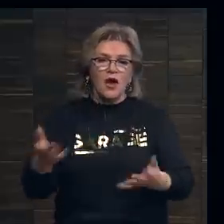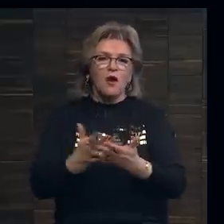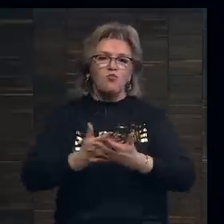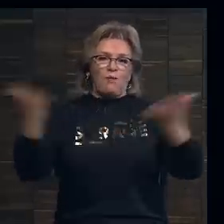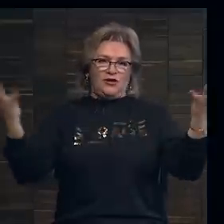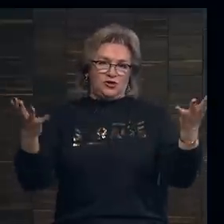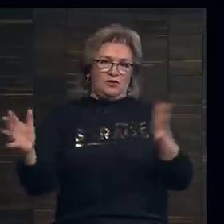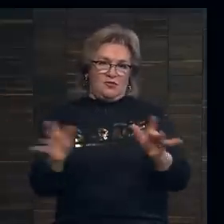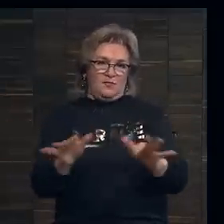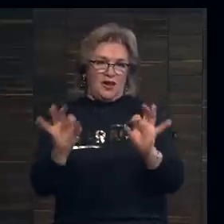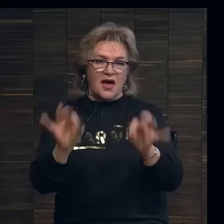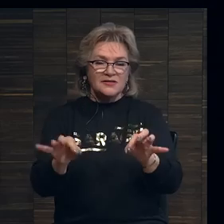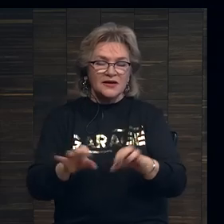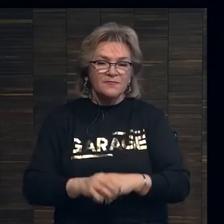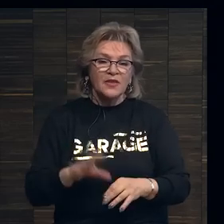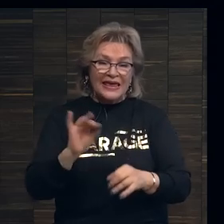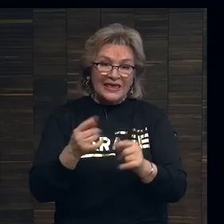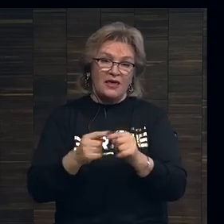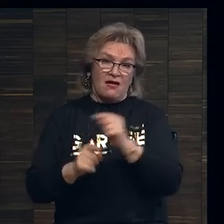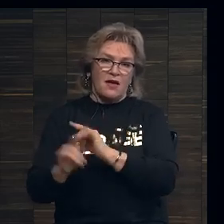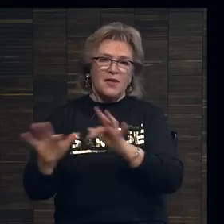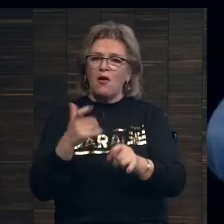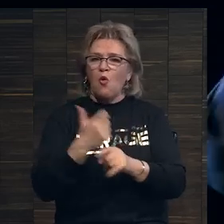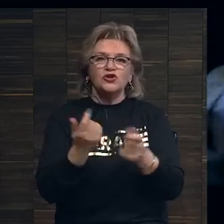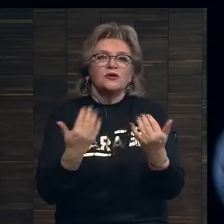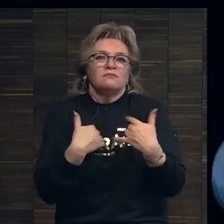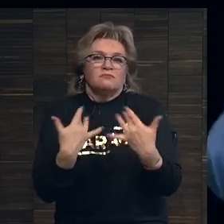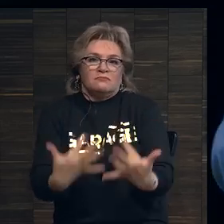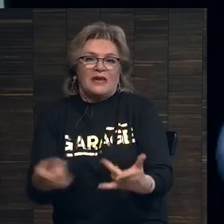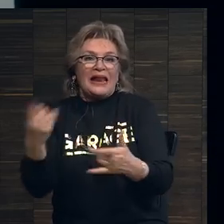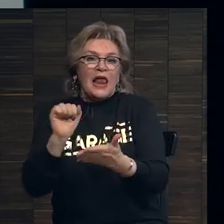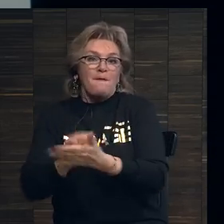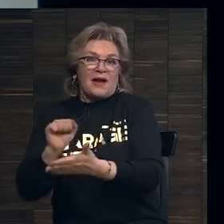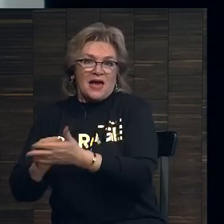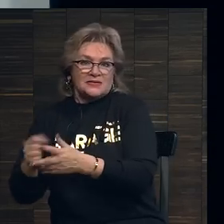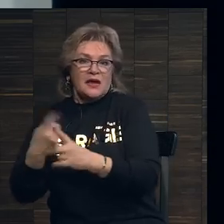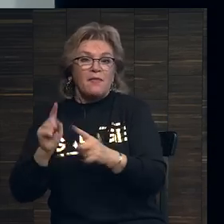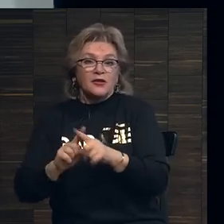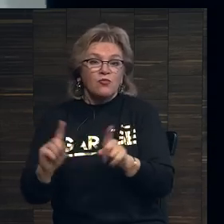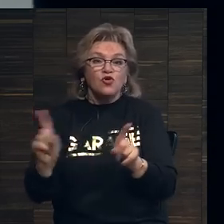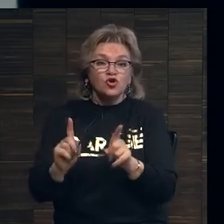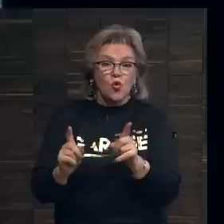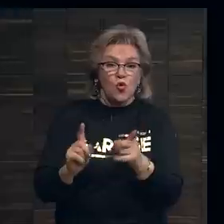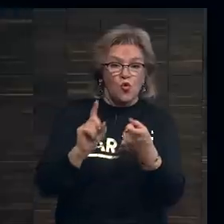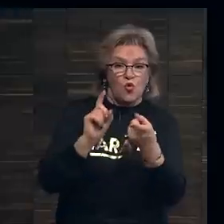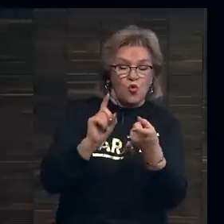публичное мероприятие, и это мероприятие очень привлекательное для прессы. Поэтому в том, что касается